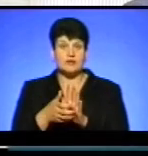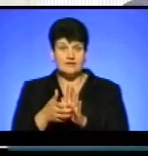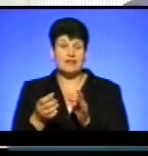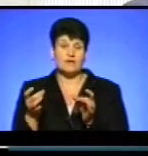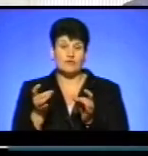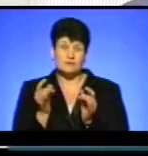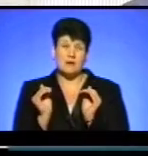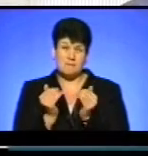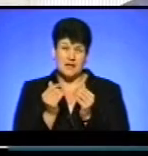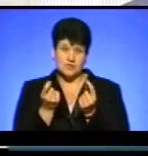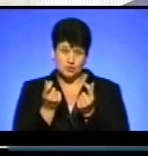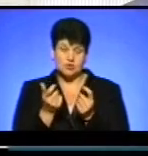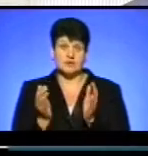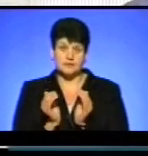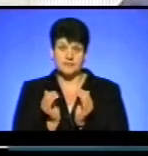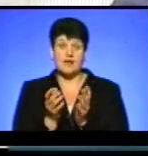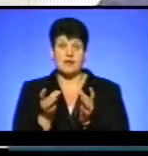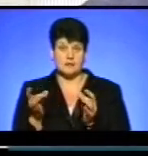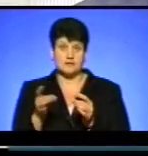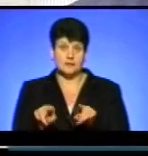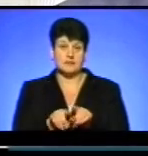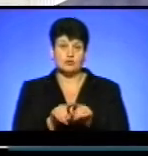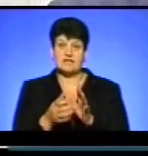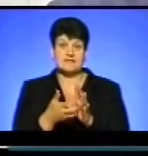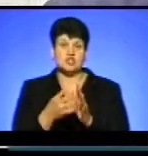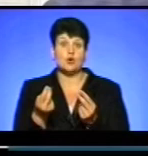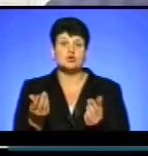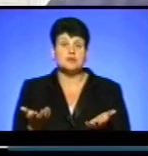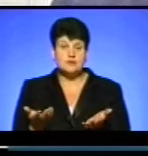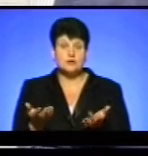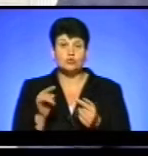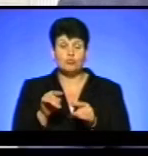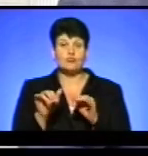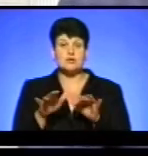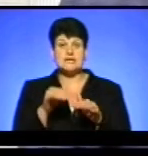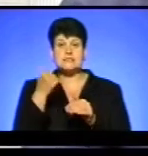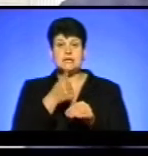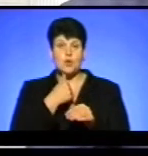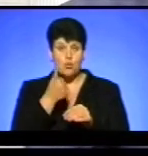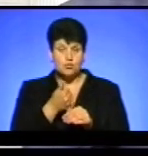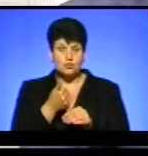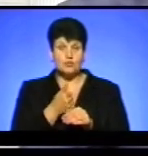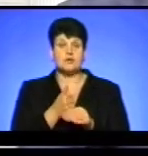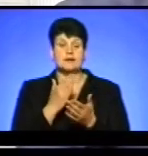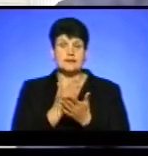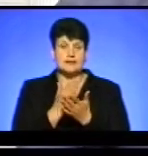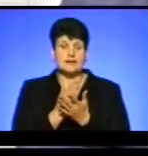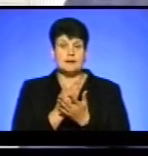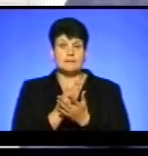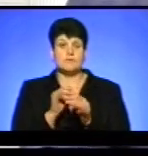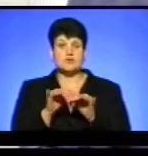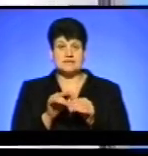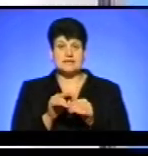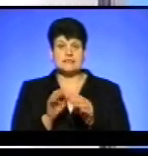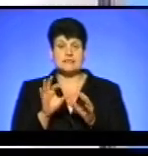гроз, не розвичайно, аби ці галузі менші, то їм теж не вистачає грошей. І тому в процесі року йдуть певні процеси так